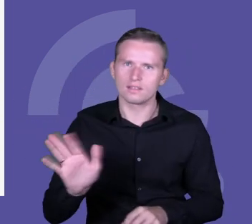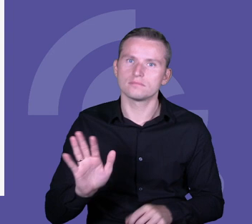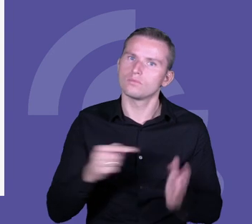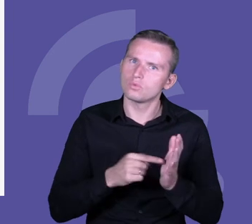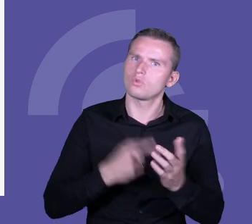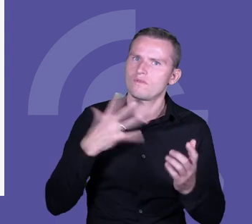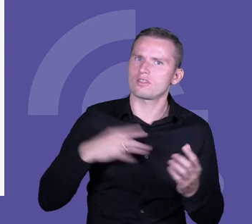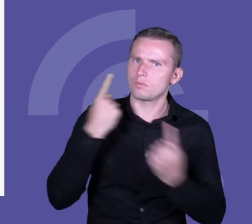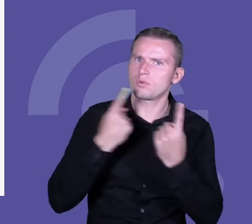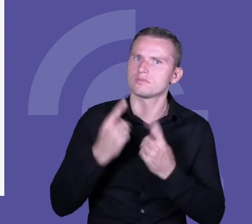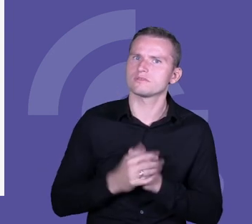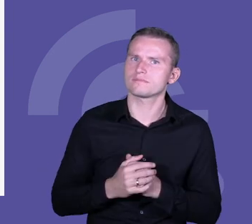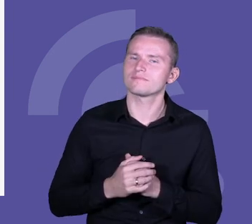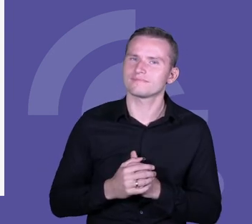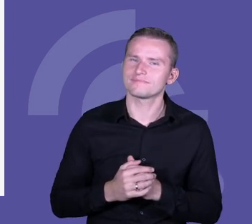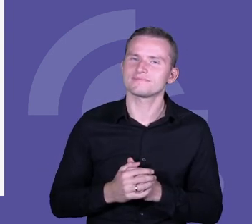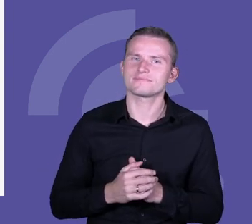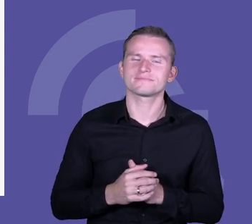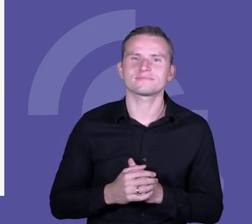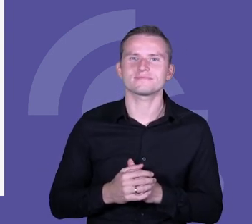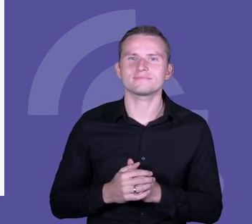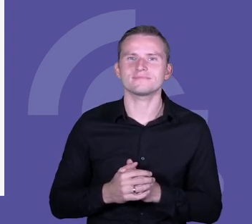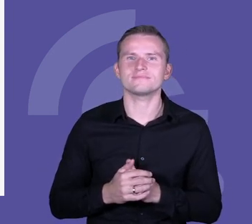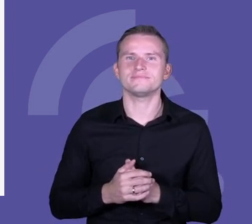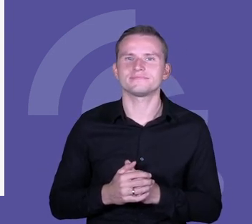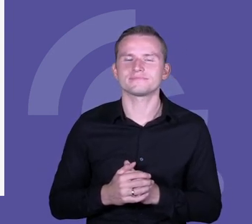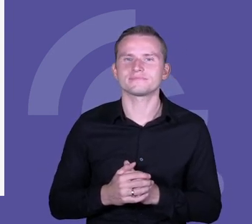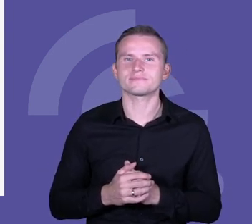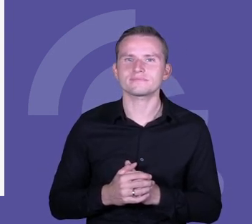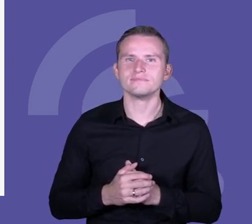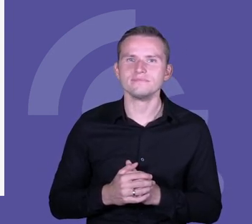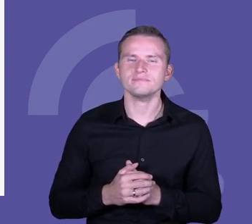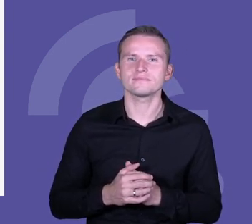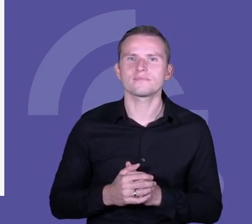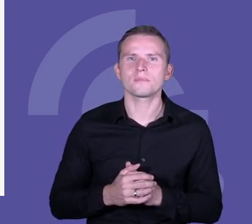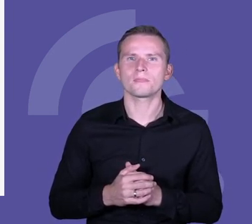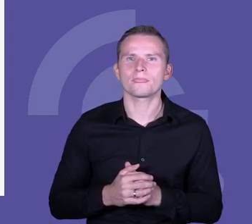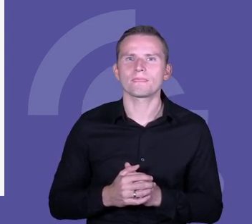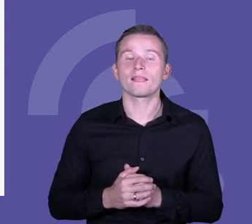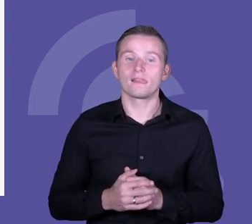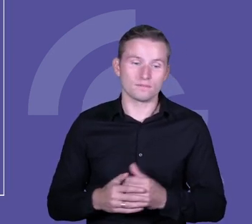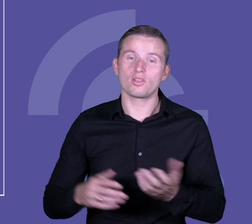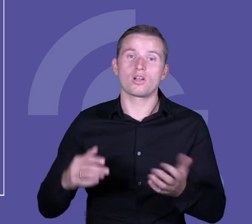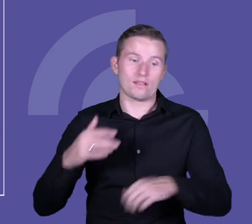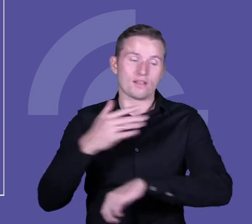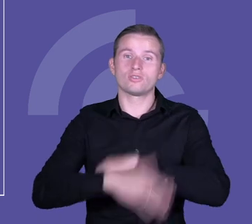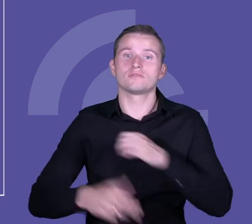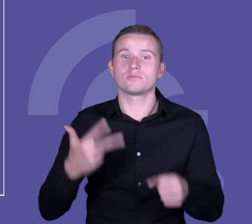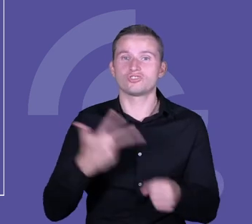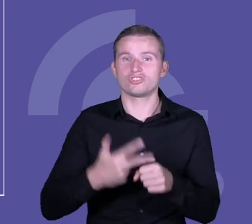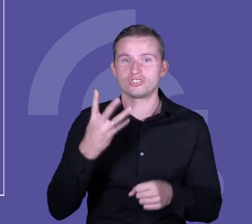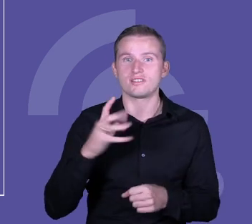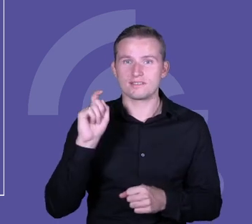już jest rzadziej zadawane. No tak, no to to już ostatni, na ostatnie 34 sekundy, to już